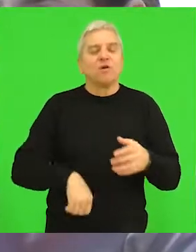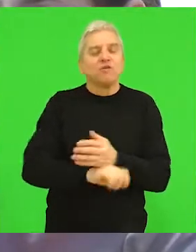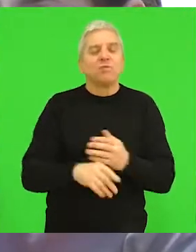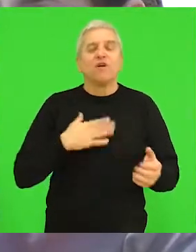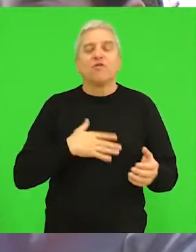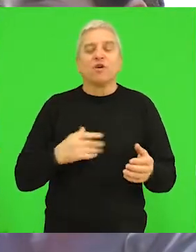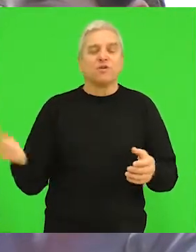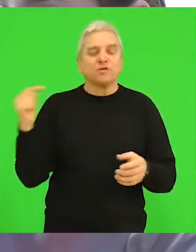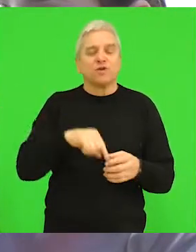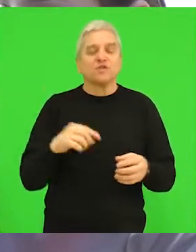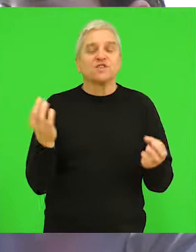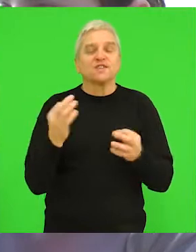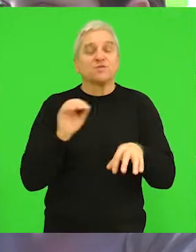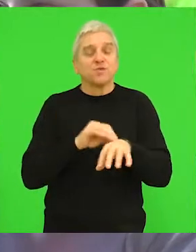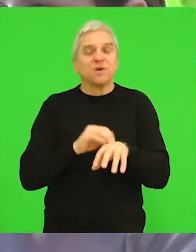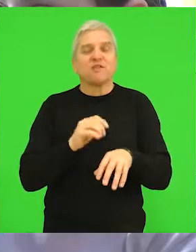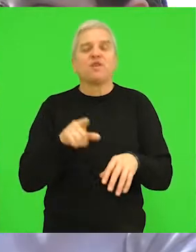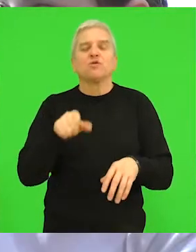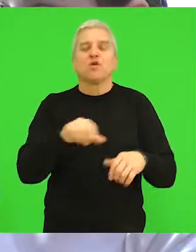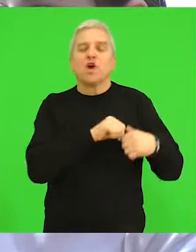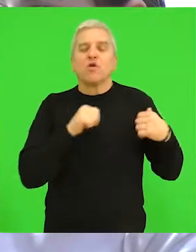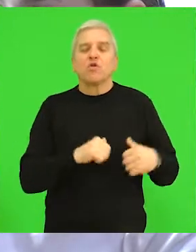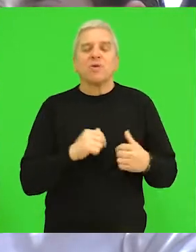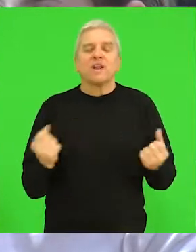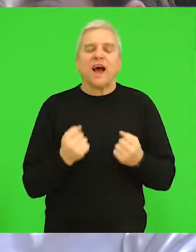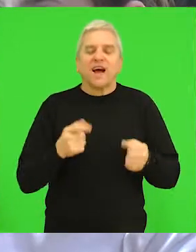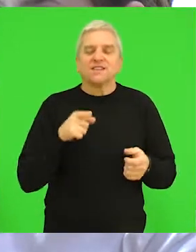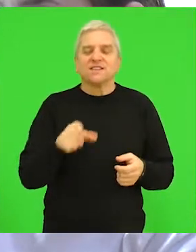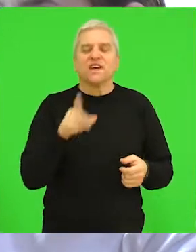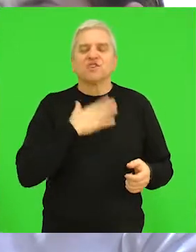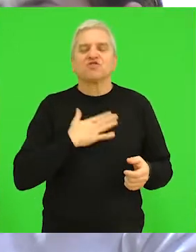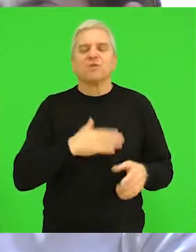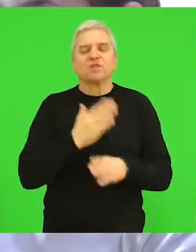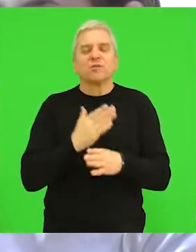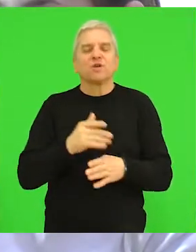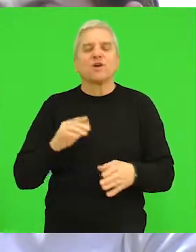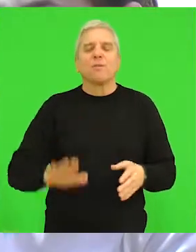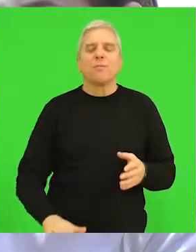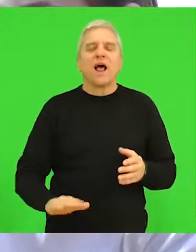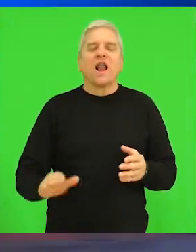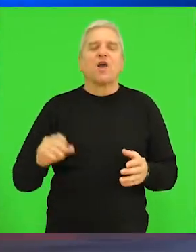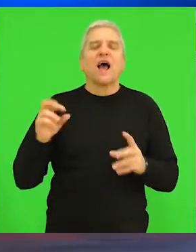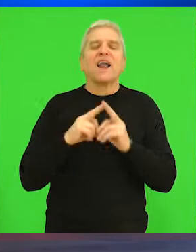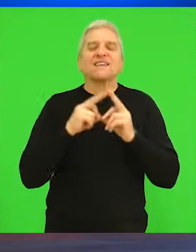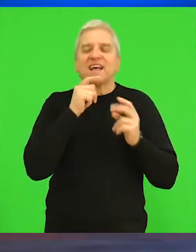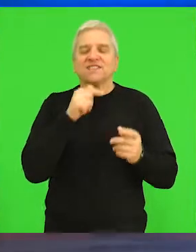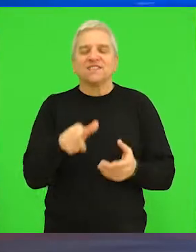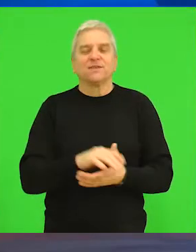i prvenstveno zašto smo se prijavili zato što je ovo humanitarno karaktera i želimo da pomognemo malo i Anastasovom.